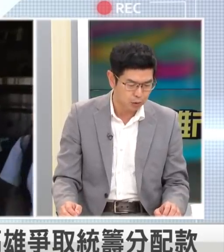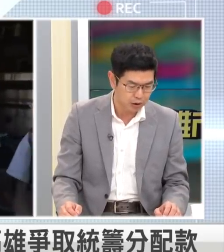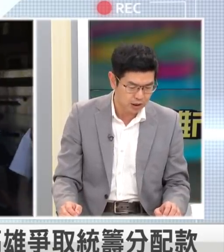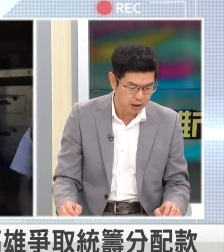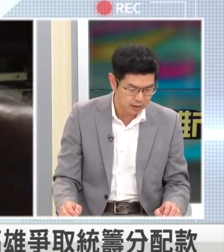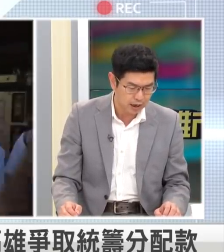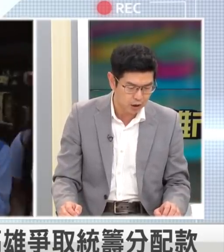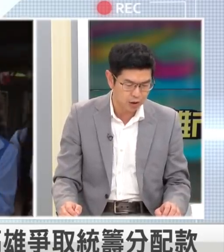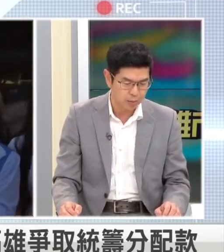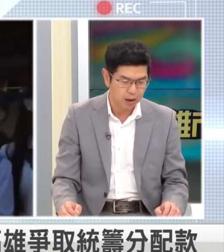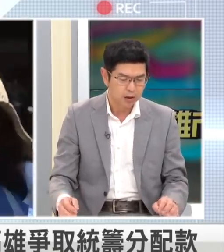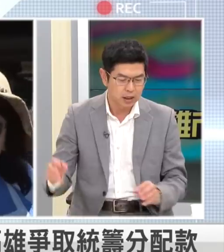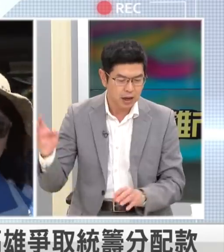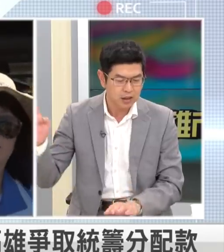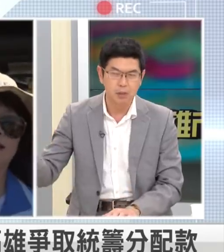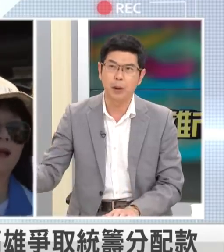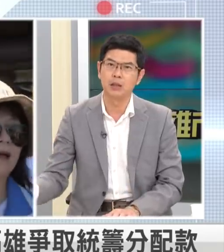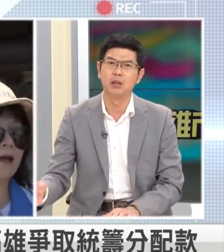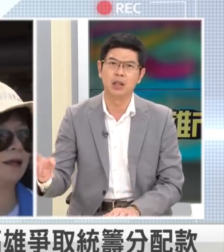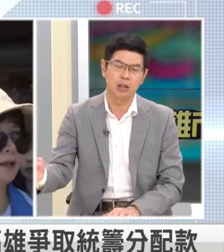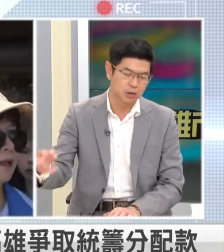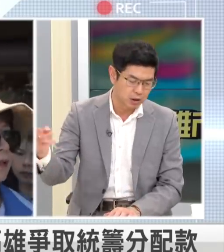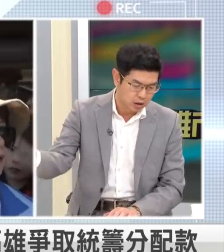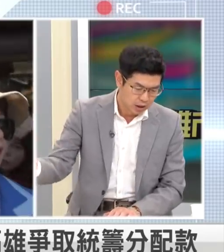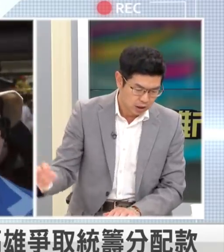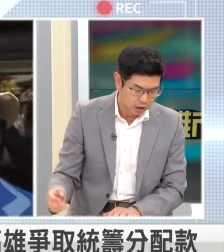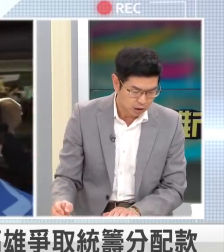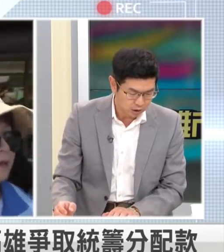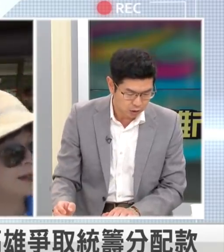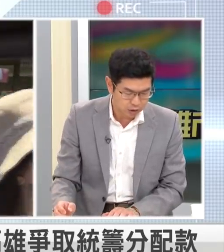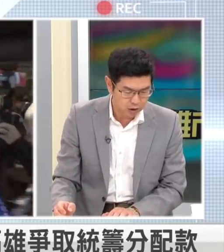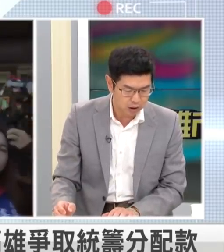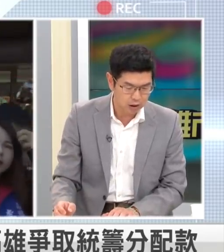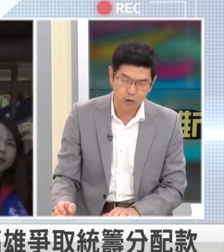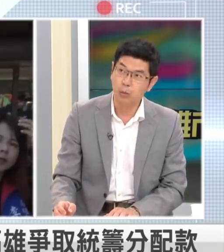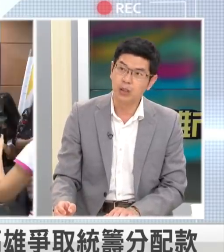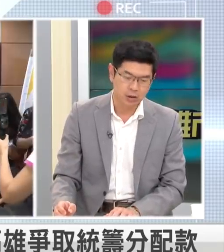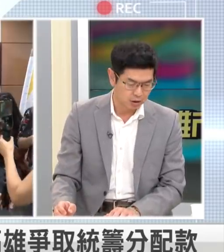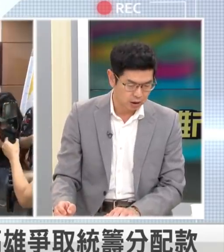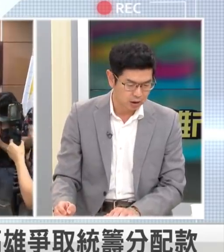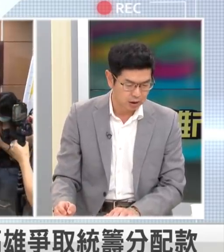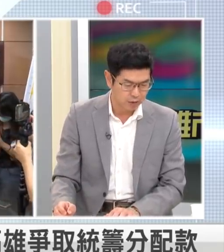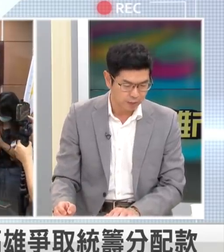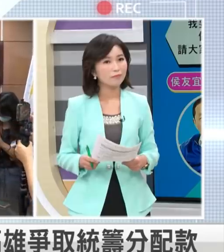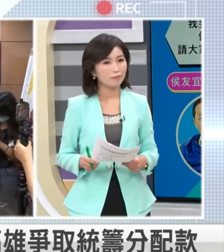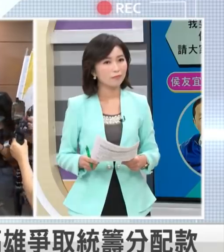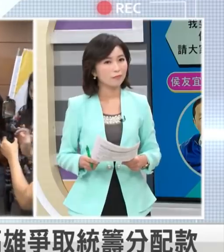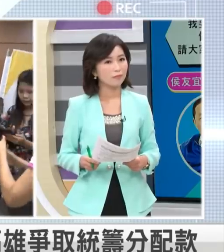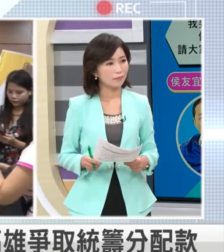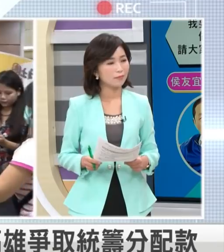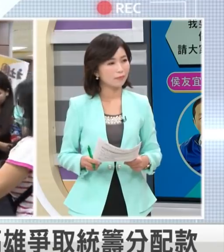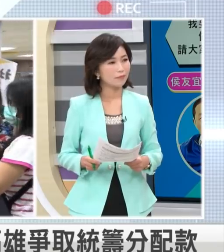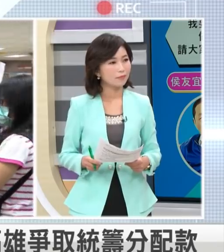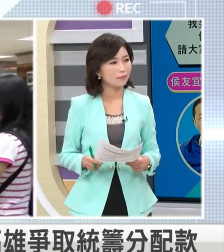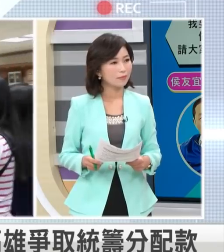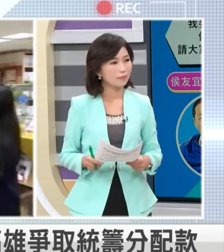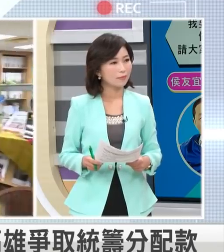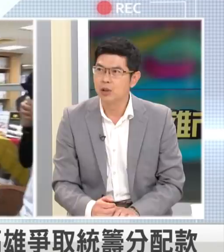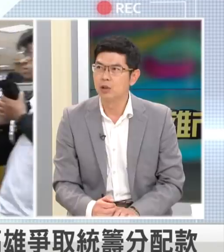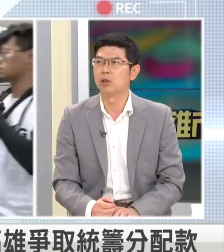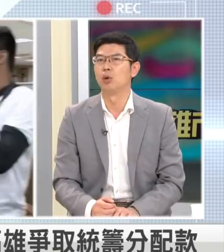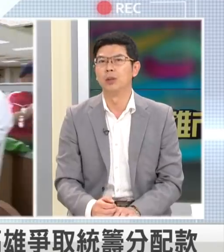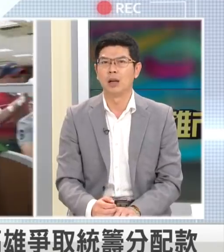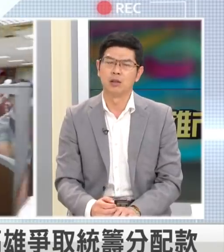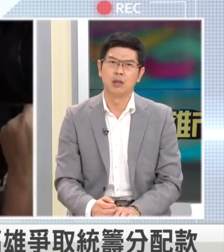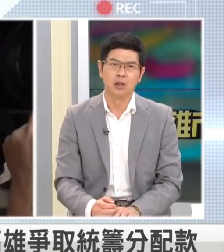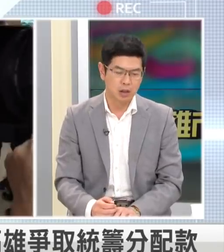是451.36亿第三新北市你看又是又是这个国民党执政的地方第四名是台